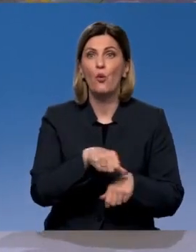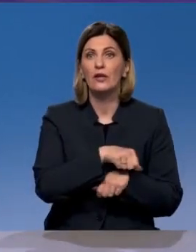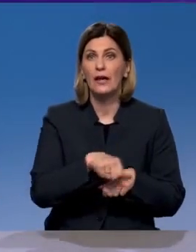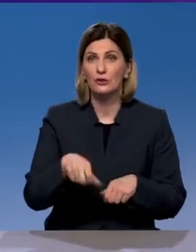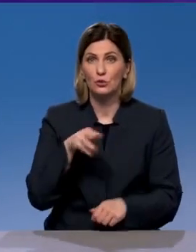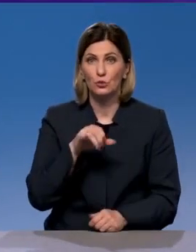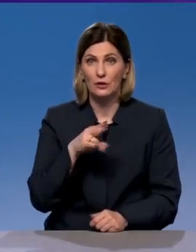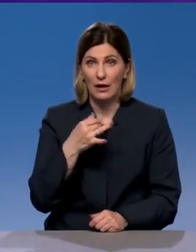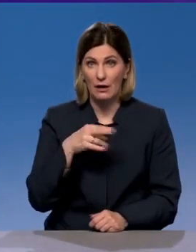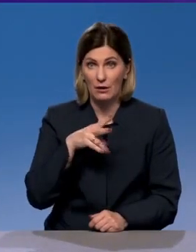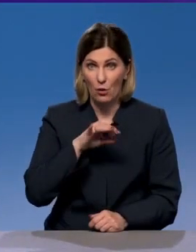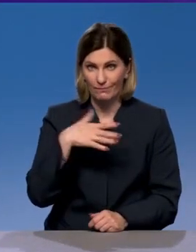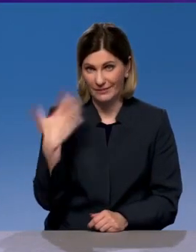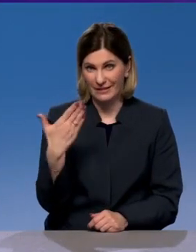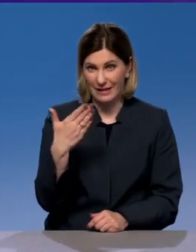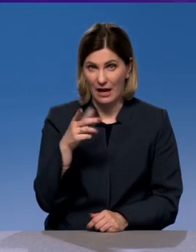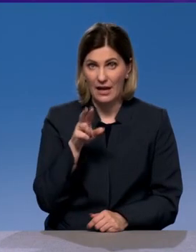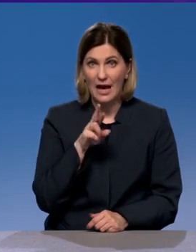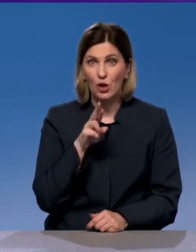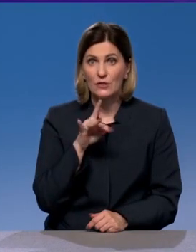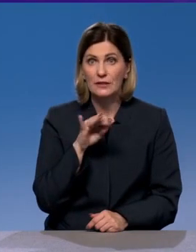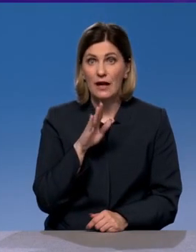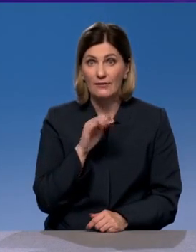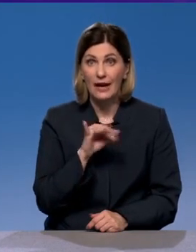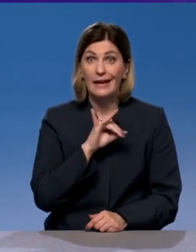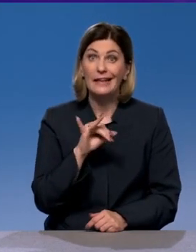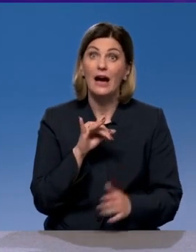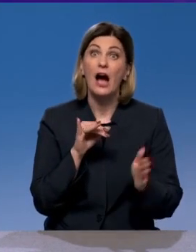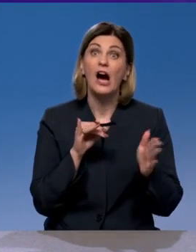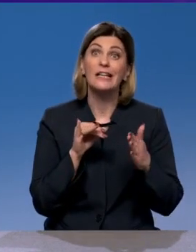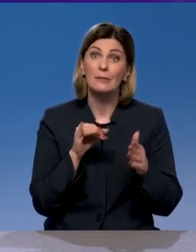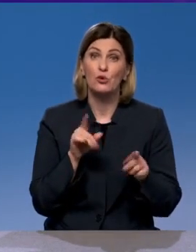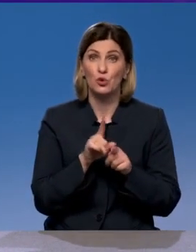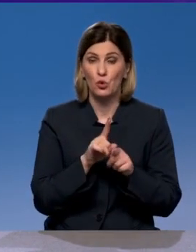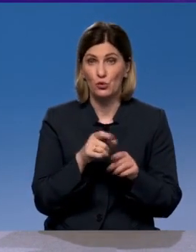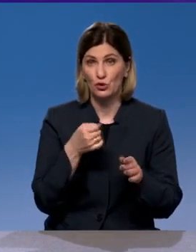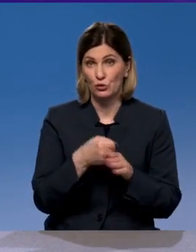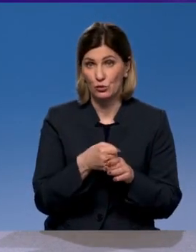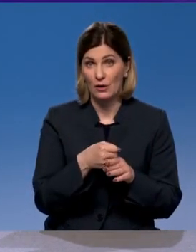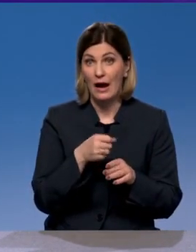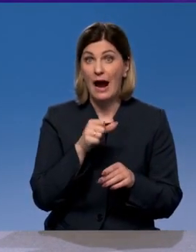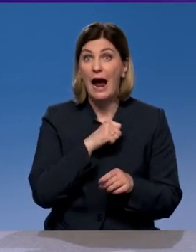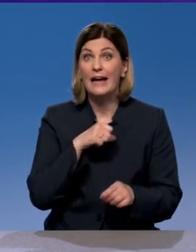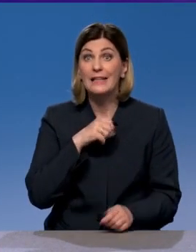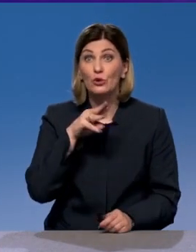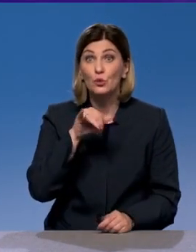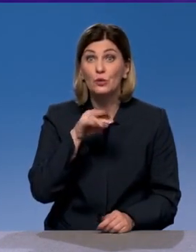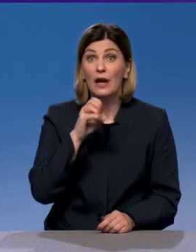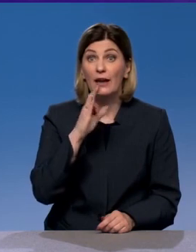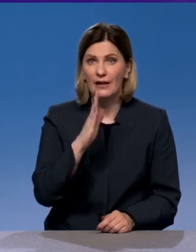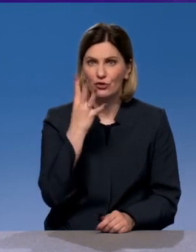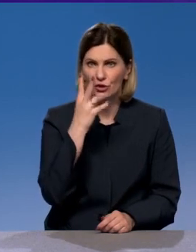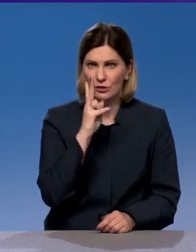со стороны Ярославля, и со стороны Рыбинска до границы Тутаева. А сам Тутаев 4 километра.